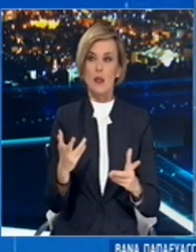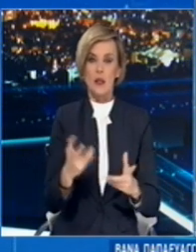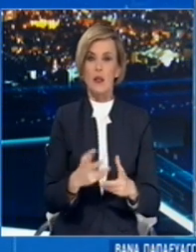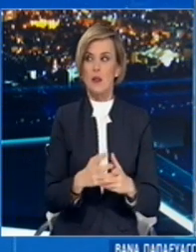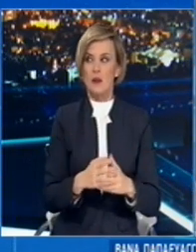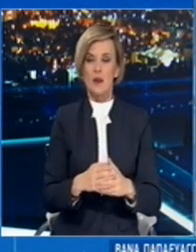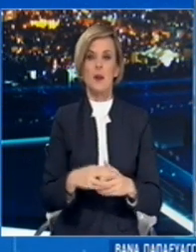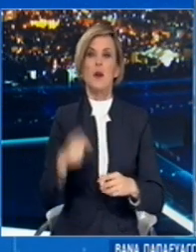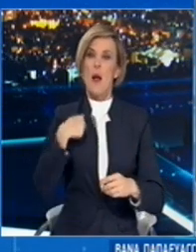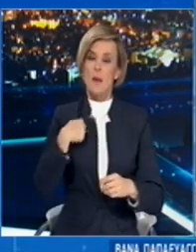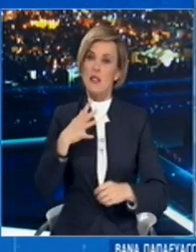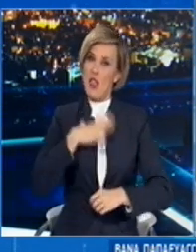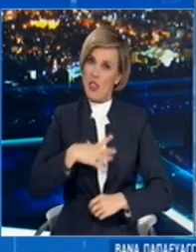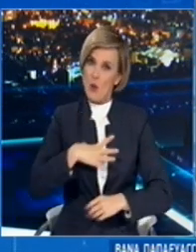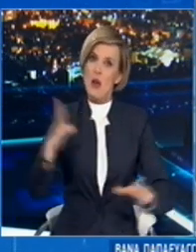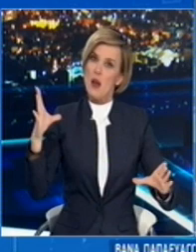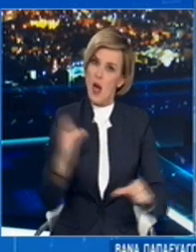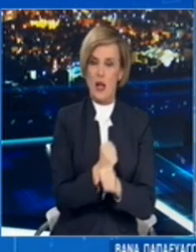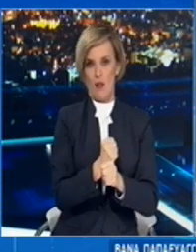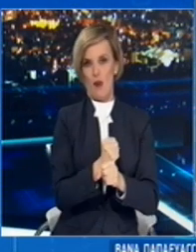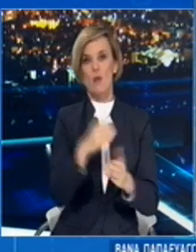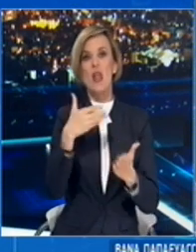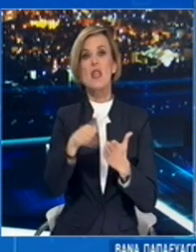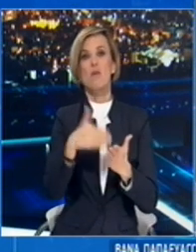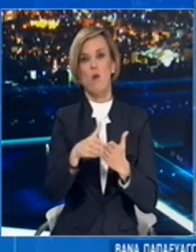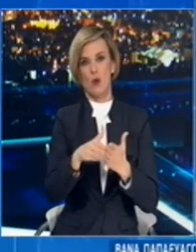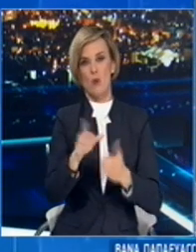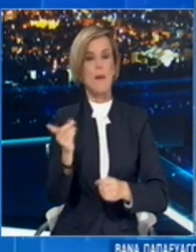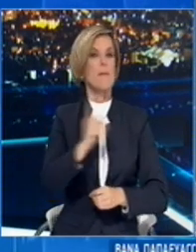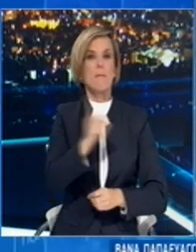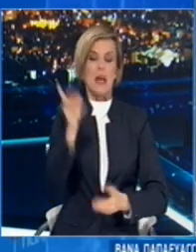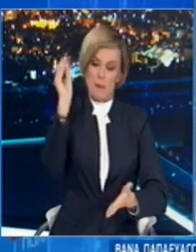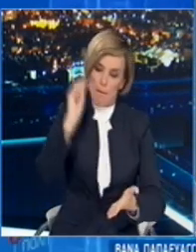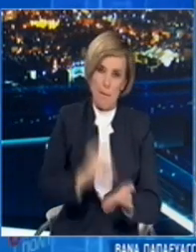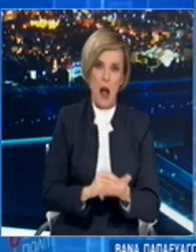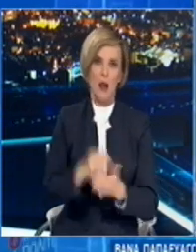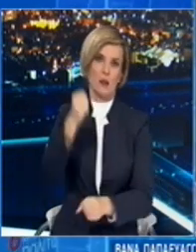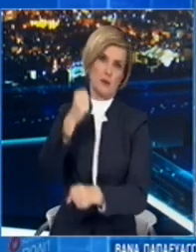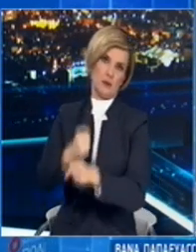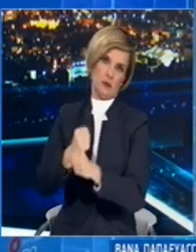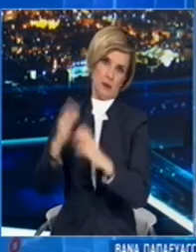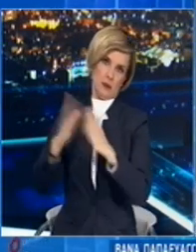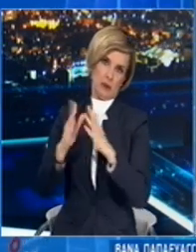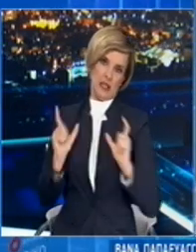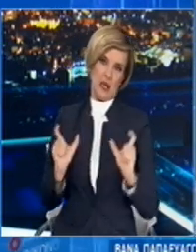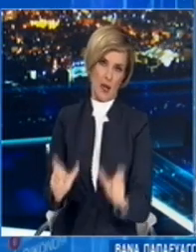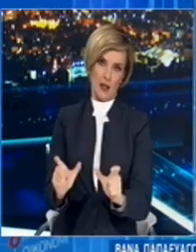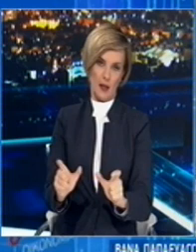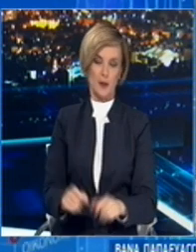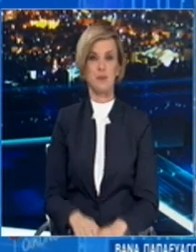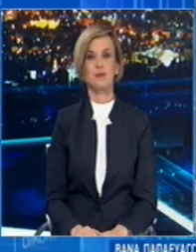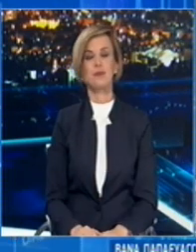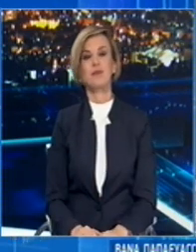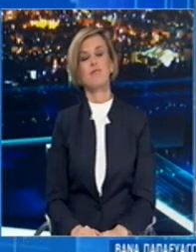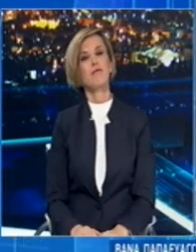εμβόλιο και εν τω μεταξύ να καταφέρουμε και να αποφύγουμε και άλλες κλειές καραντίνες. Το ιδανικό θα ήταν να μπορούσαμε να βρίσκαμε μια ισορροπία.